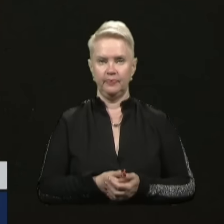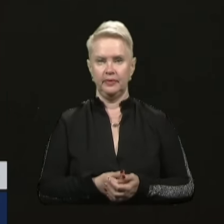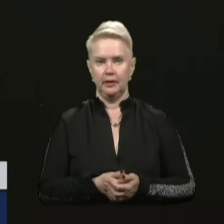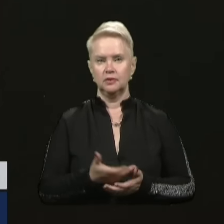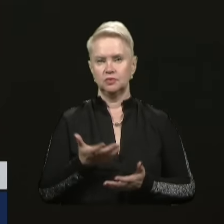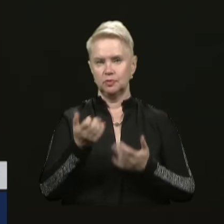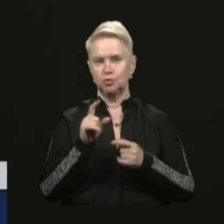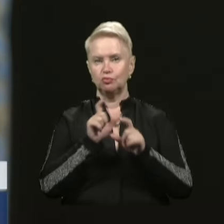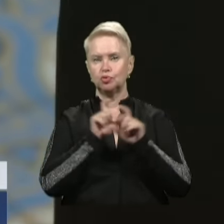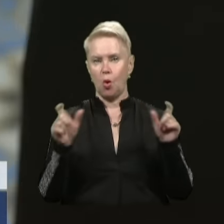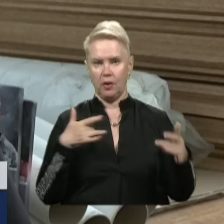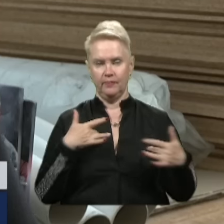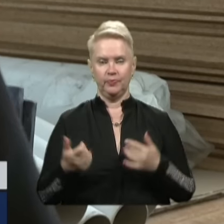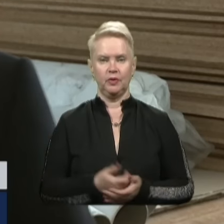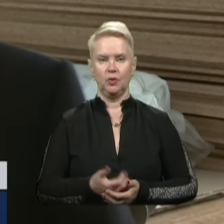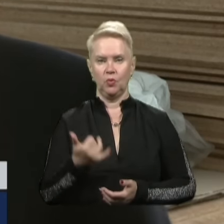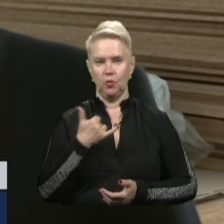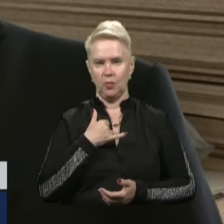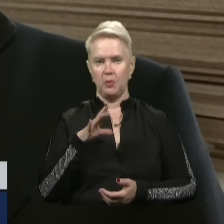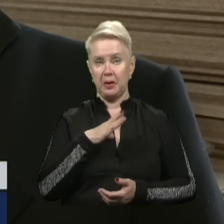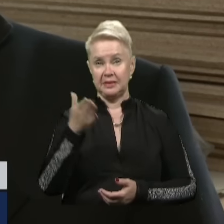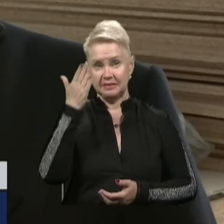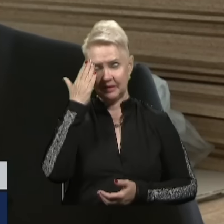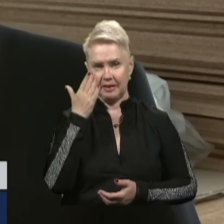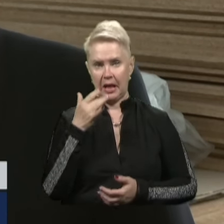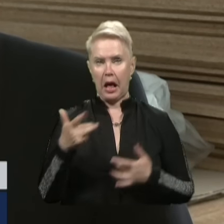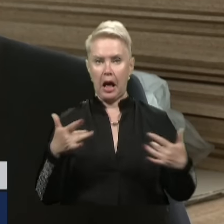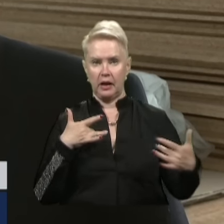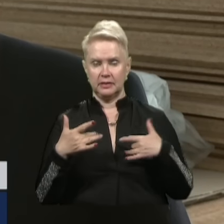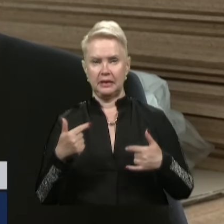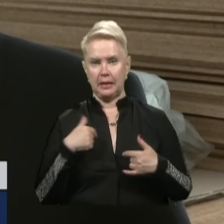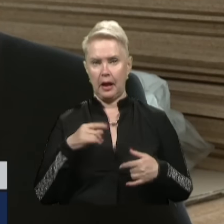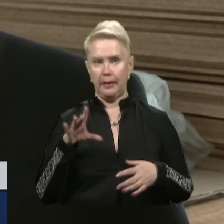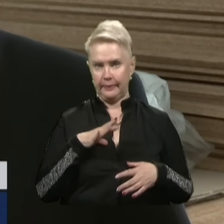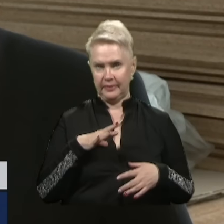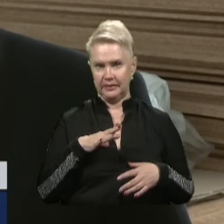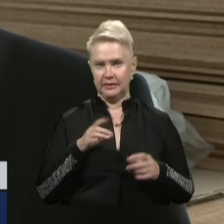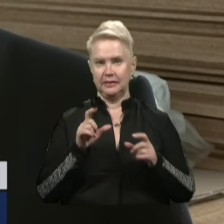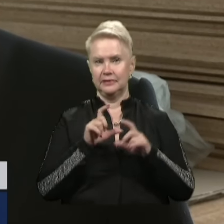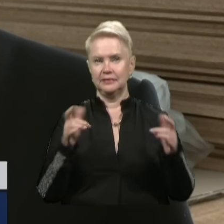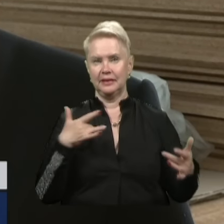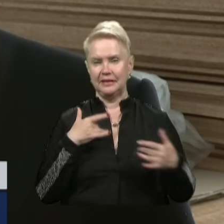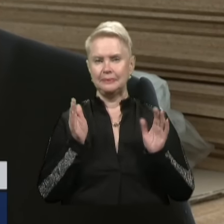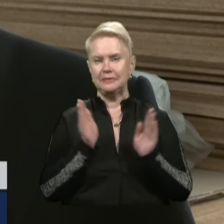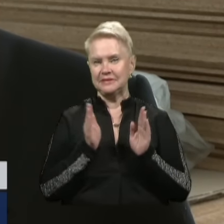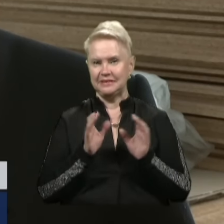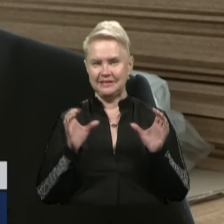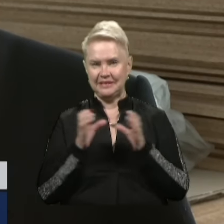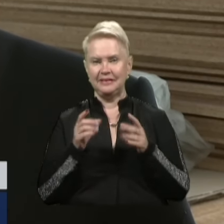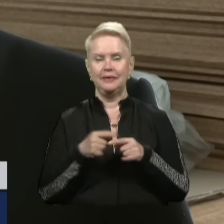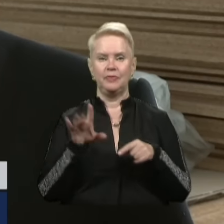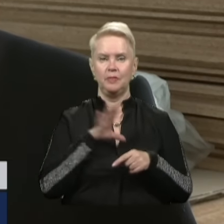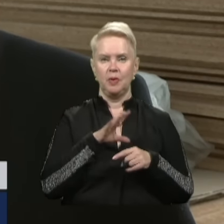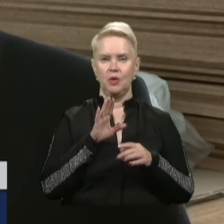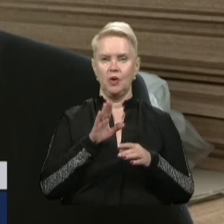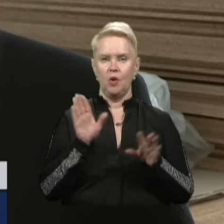набутих ще у школі. У мене були здібності певні акторські, я грав стінки невеликі, і тоді